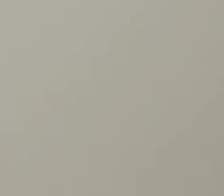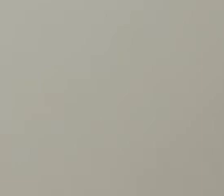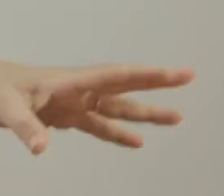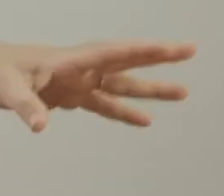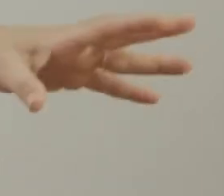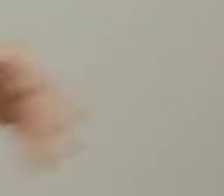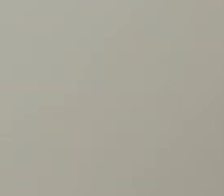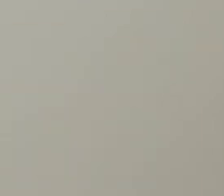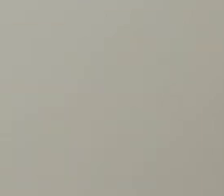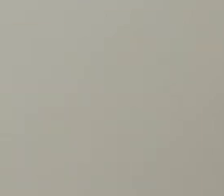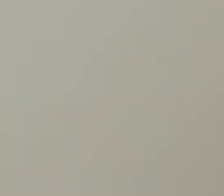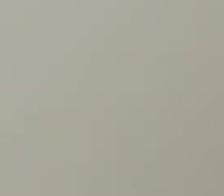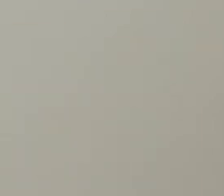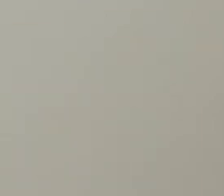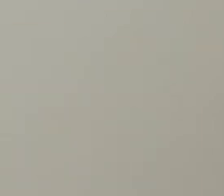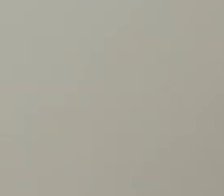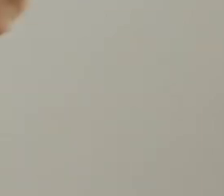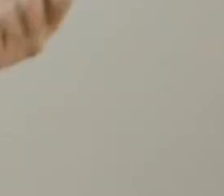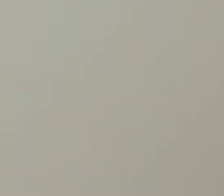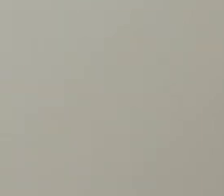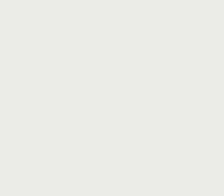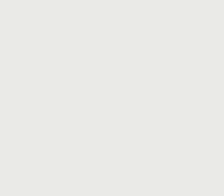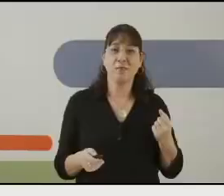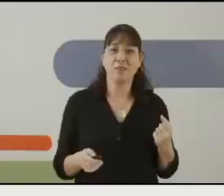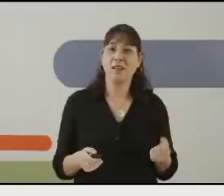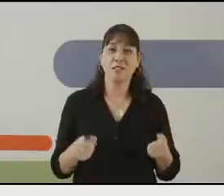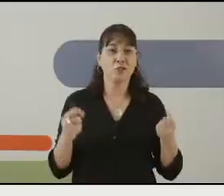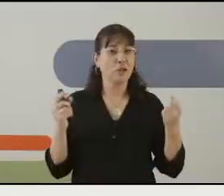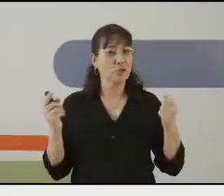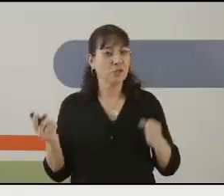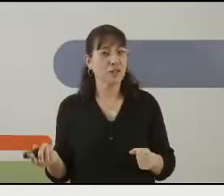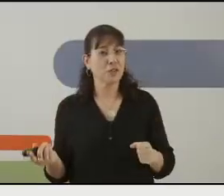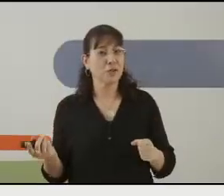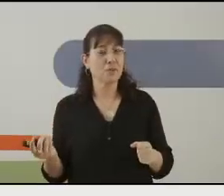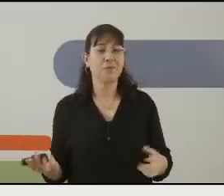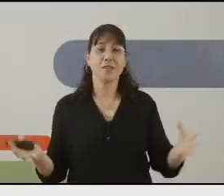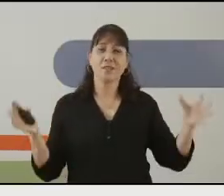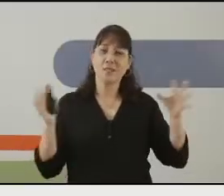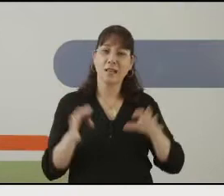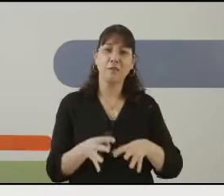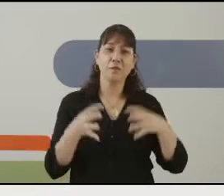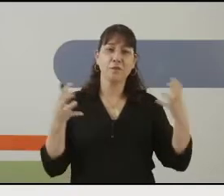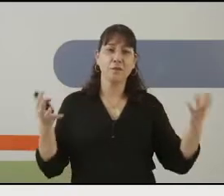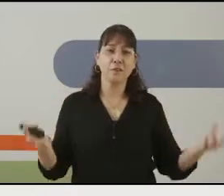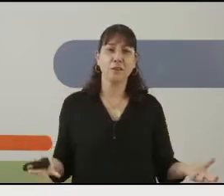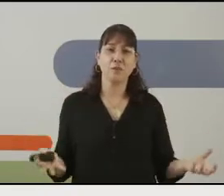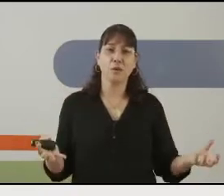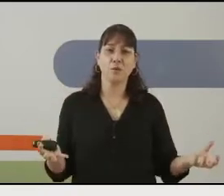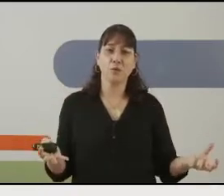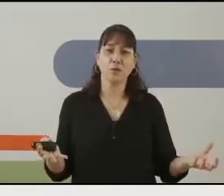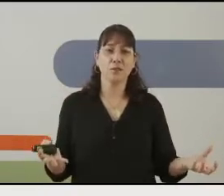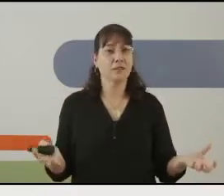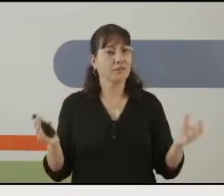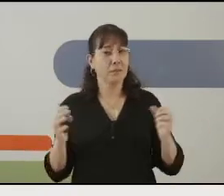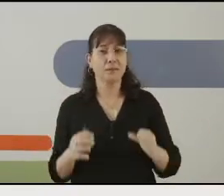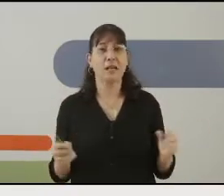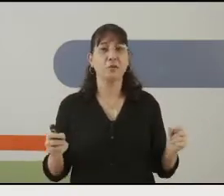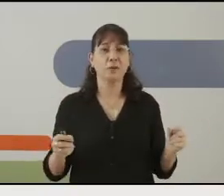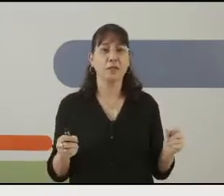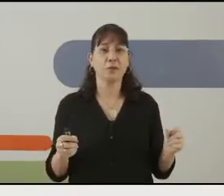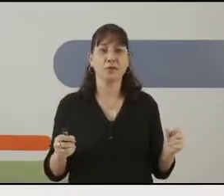וגם להפריד. אני מקווה שאהבתם את החידות, אז שרנו שיר היום. צירפנו והפרדנו כמויות,